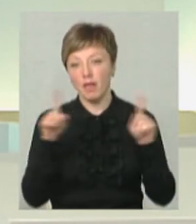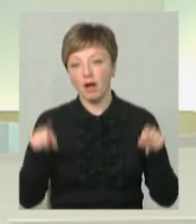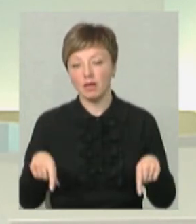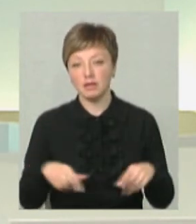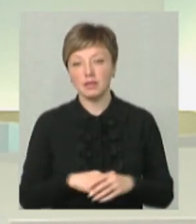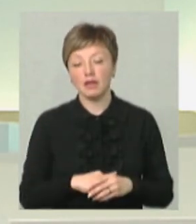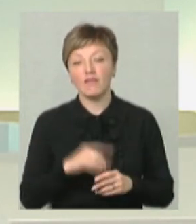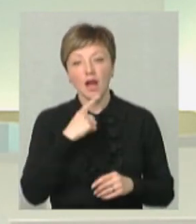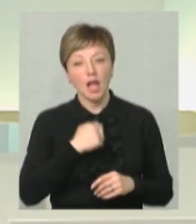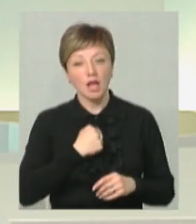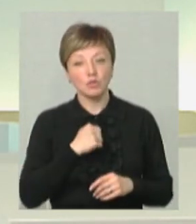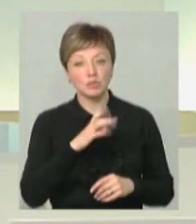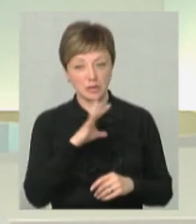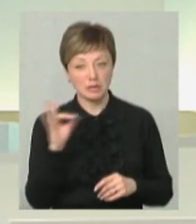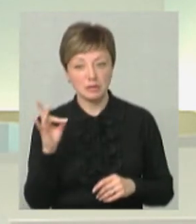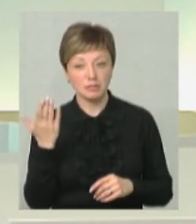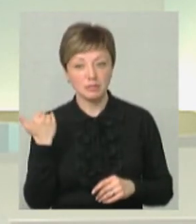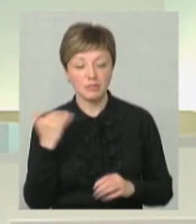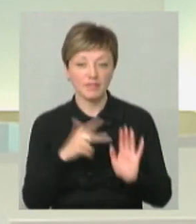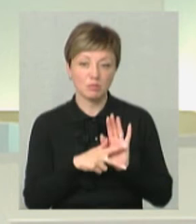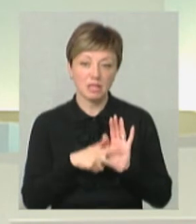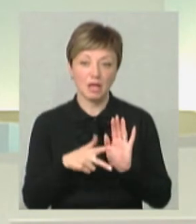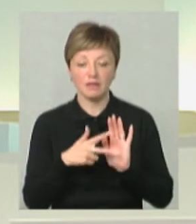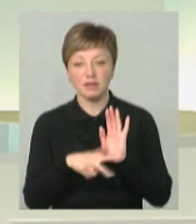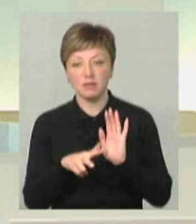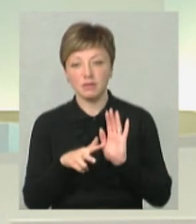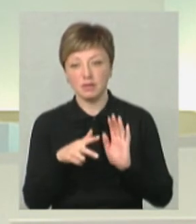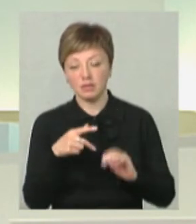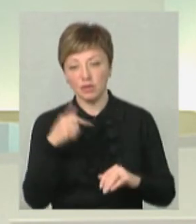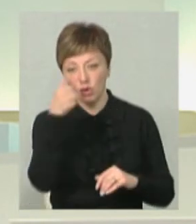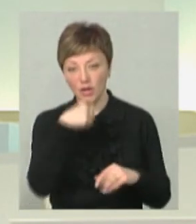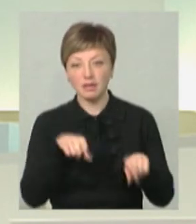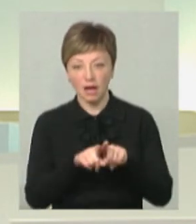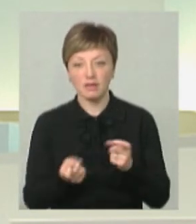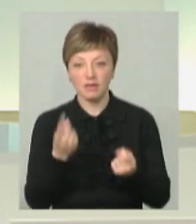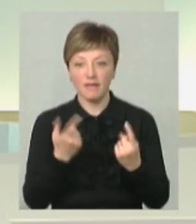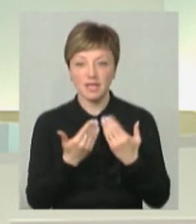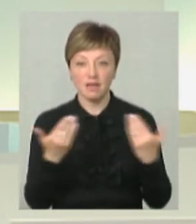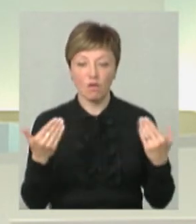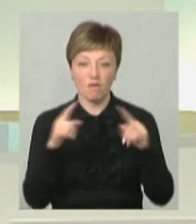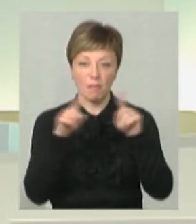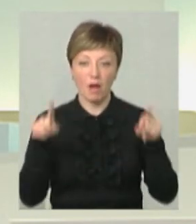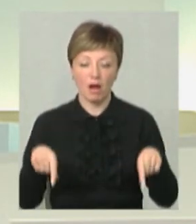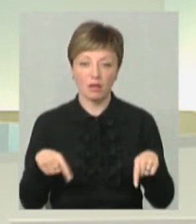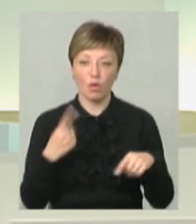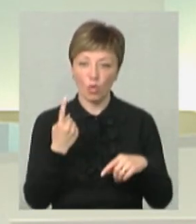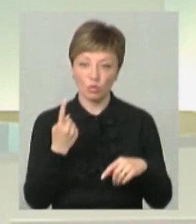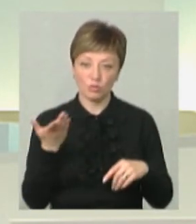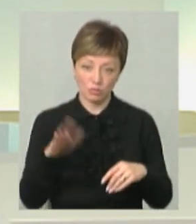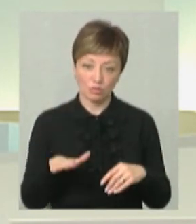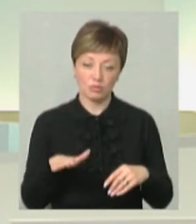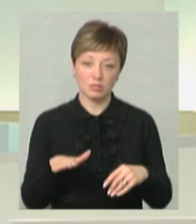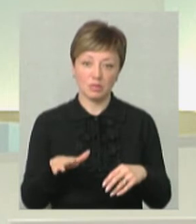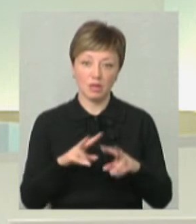речі, в Радянському Союзі десь 80-70 років він так зародився, виставковий плакат. В одному еземплярі,